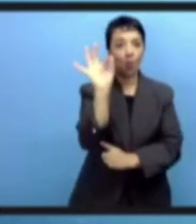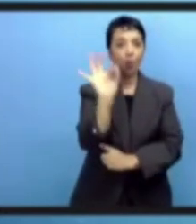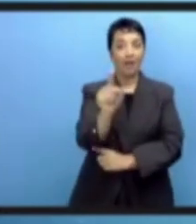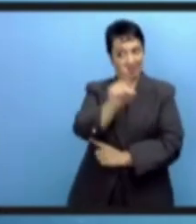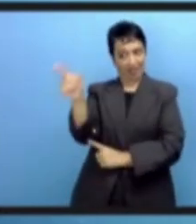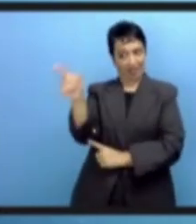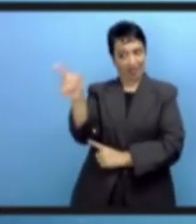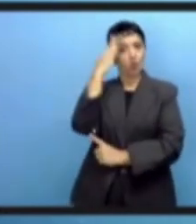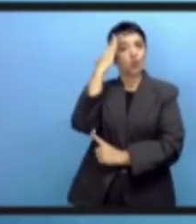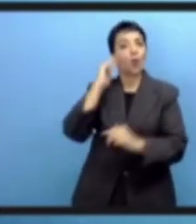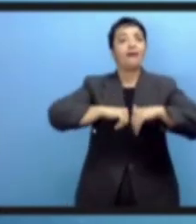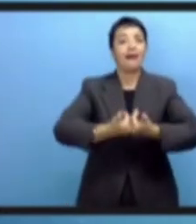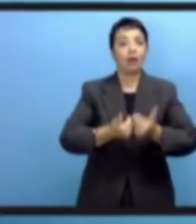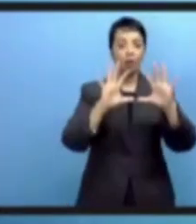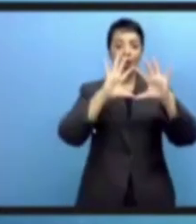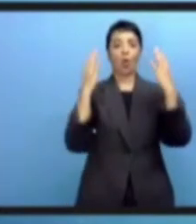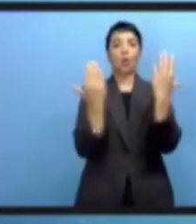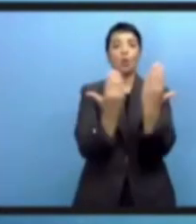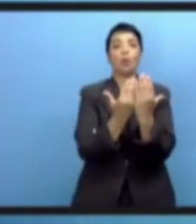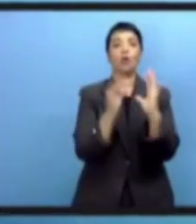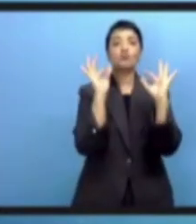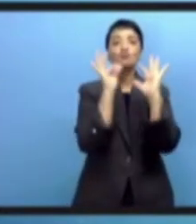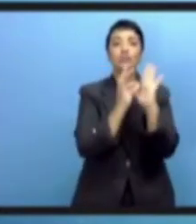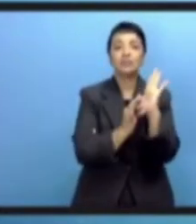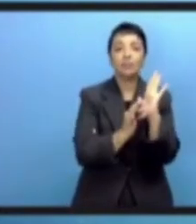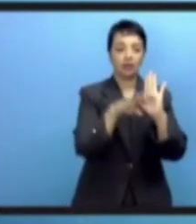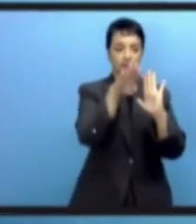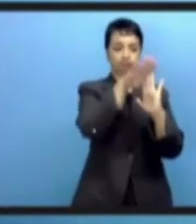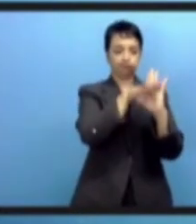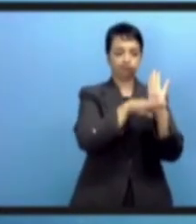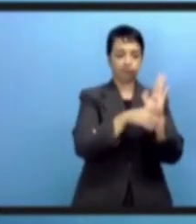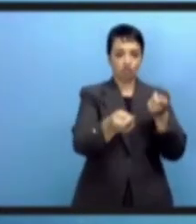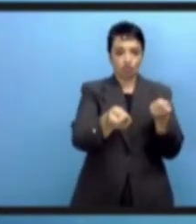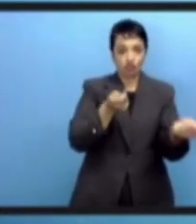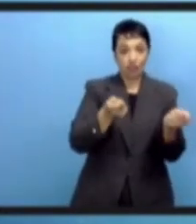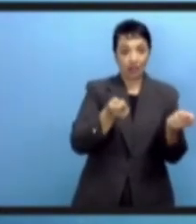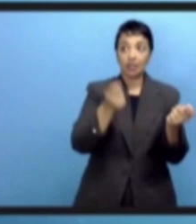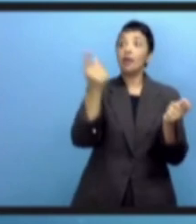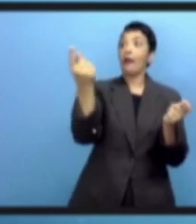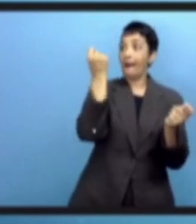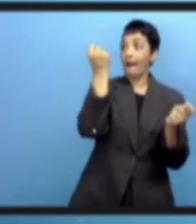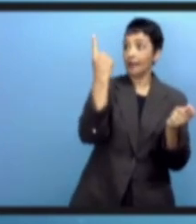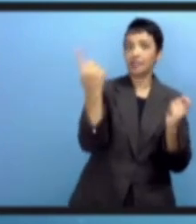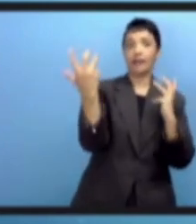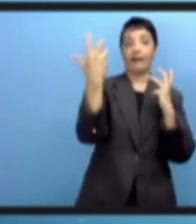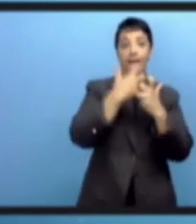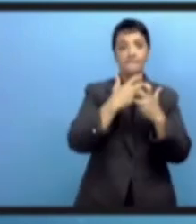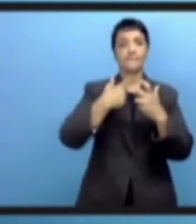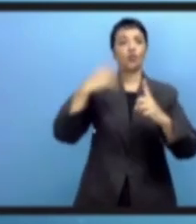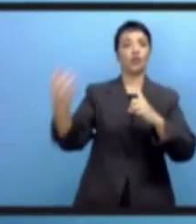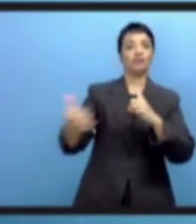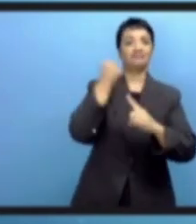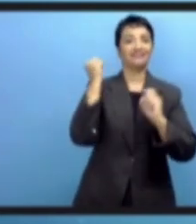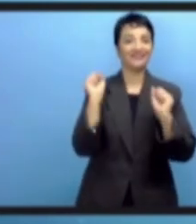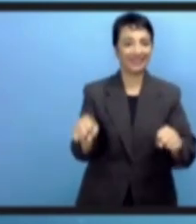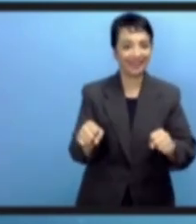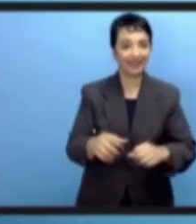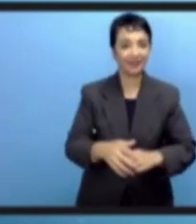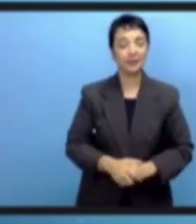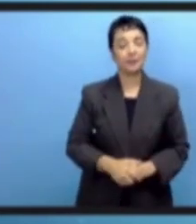декларация останется просто словами на бумаге. Именно технологические платформы